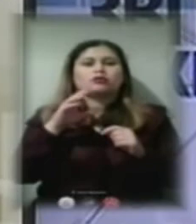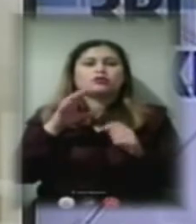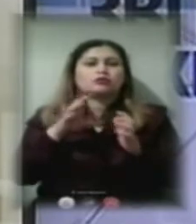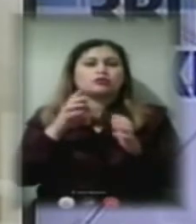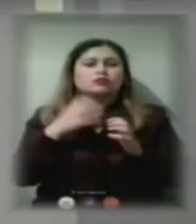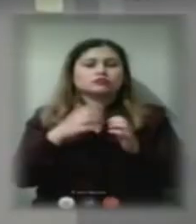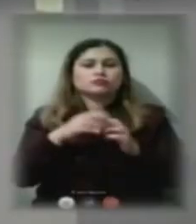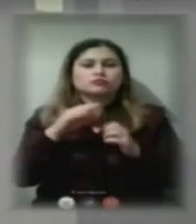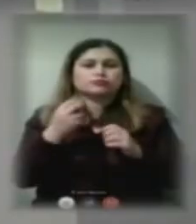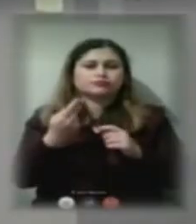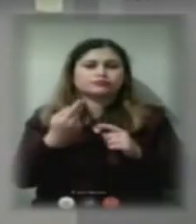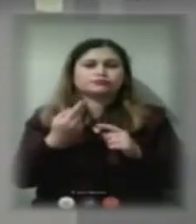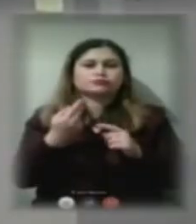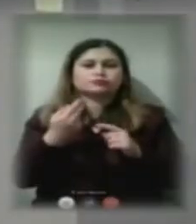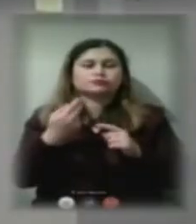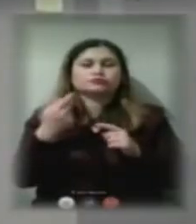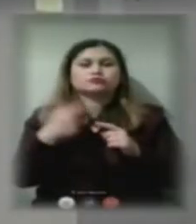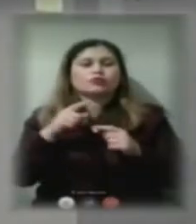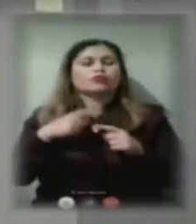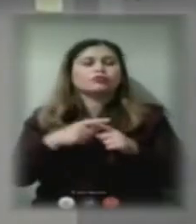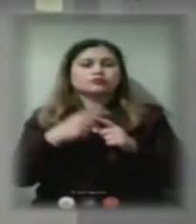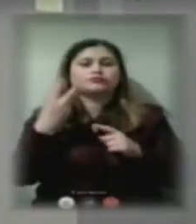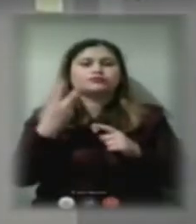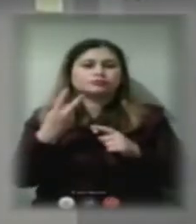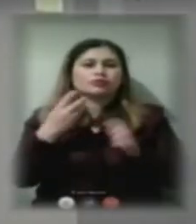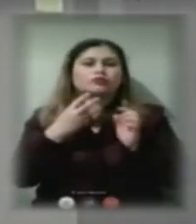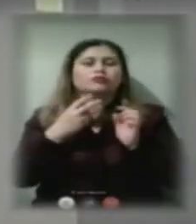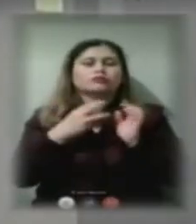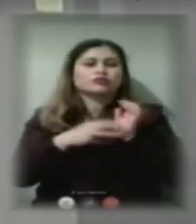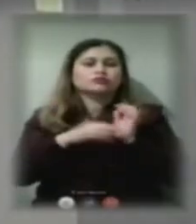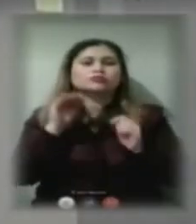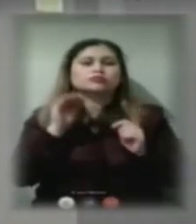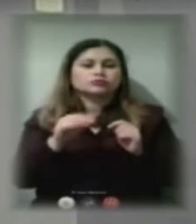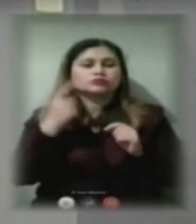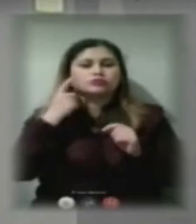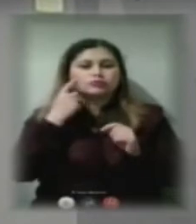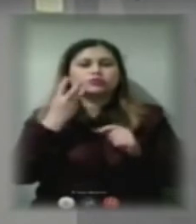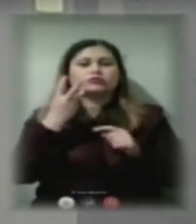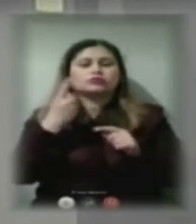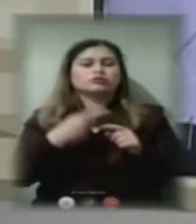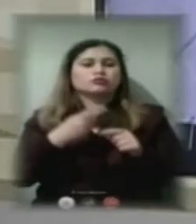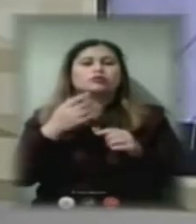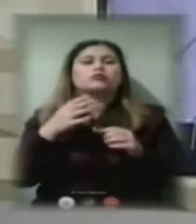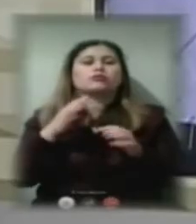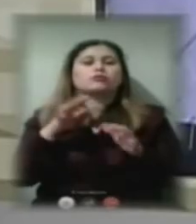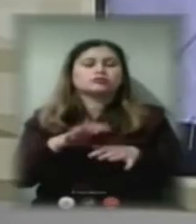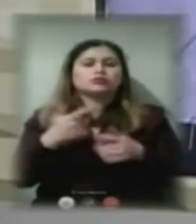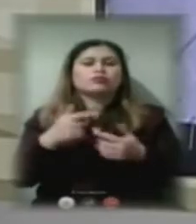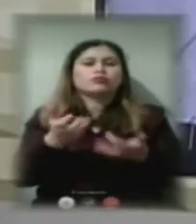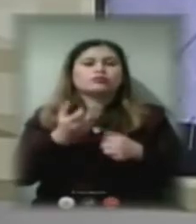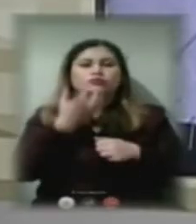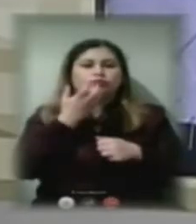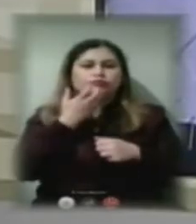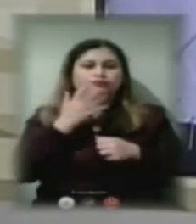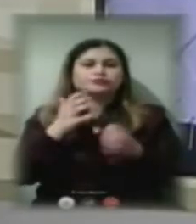помножимо на 2, це 80 тисяч. Це третина міста, яка отримає теплоносії з Херсонської ТЕЦ.